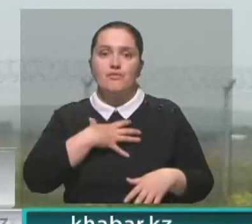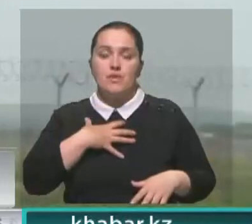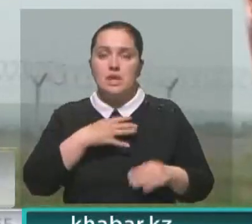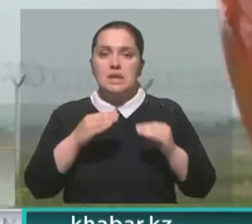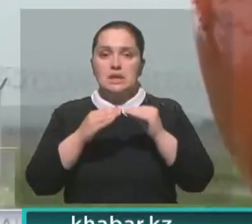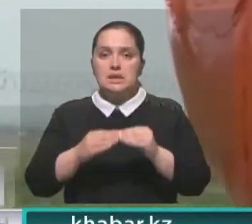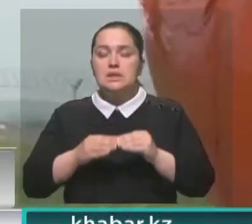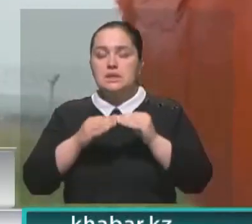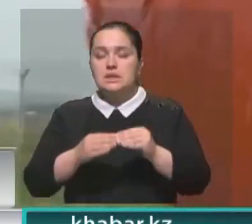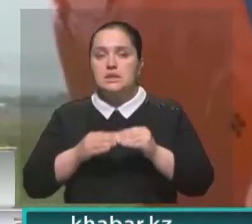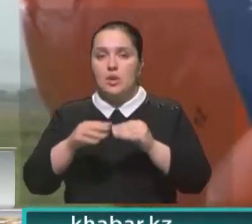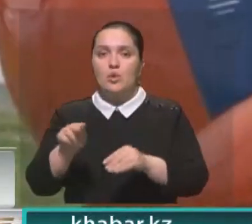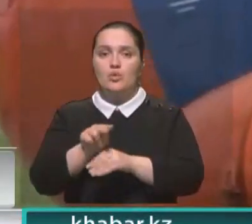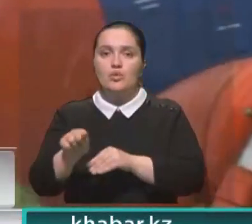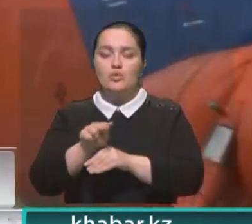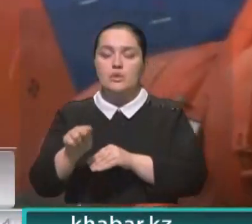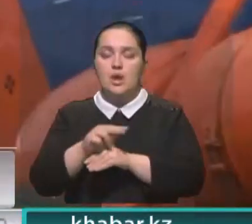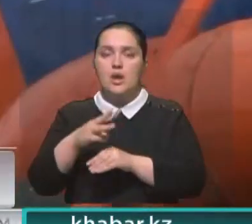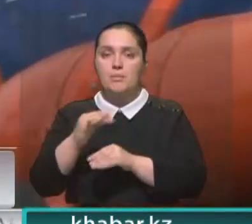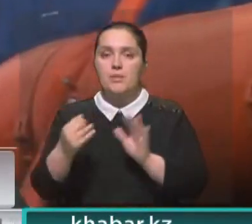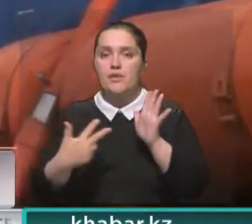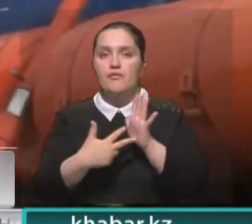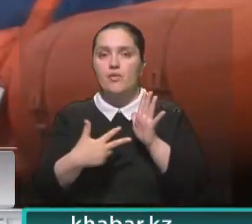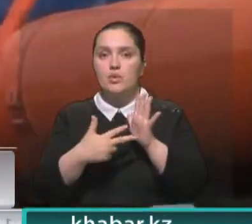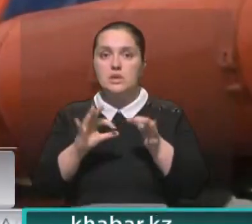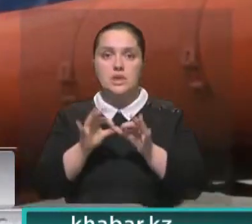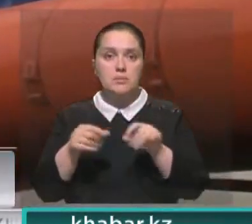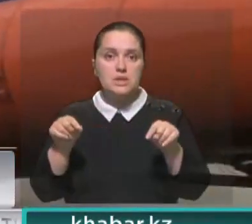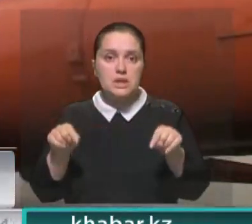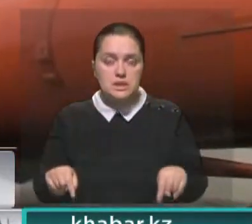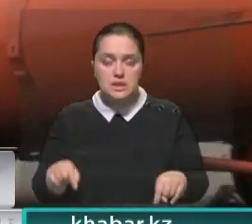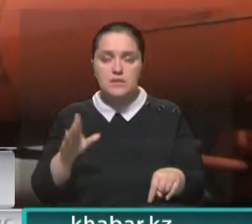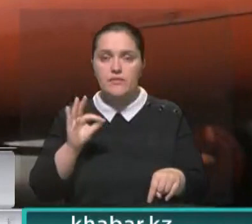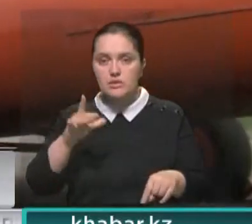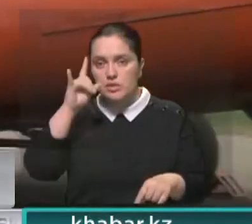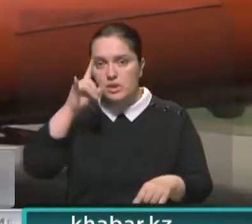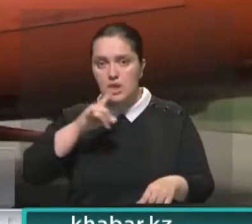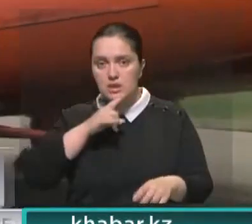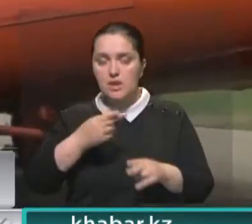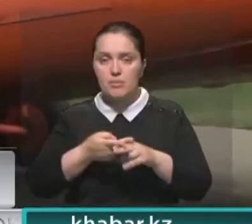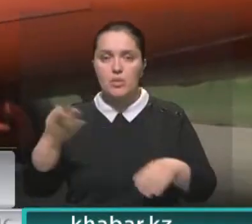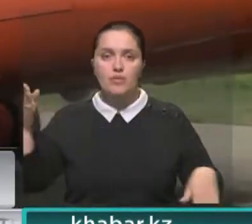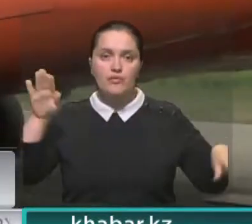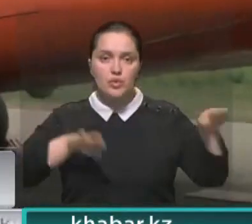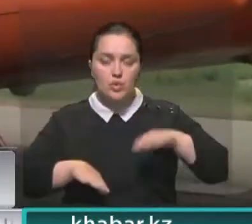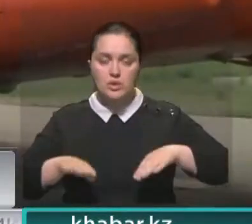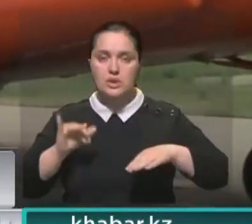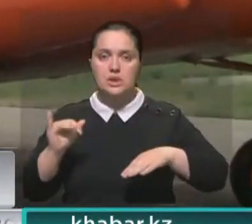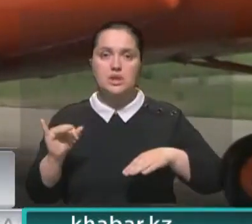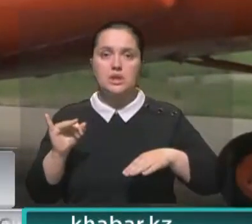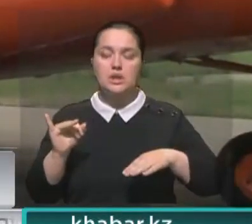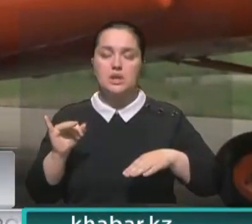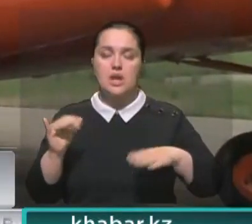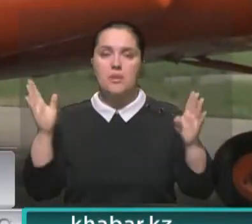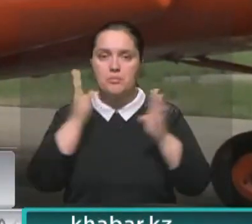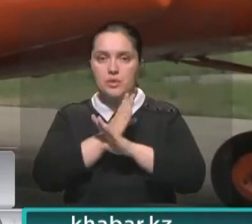-часовой курс подготовки пилотов на Ми-8 проходит именно здесь, в Восточном Казахстане, в горной местности и с особыми